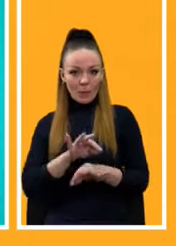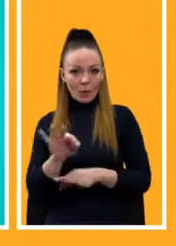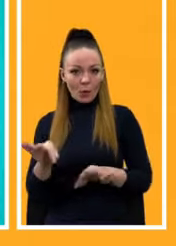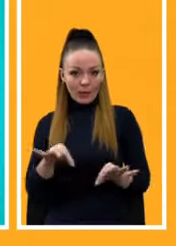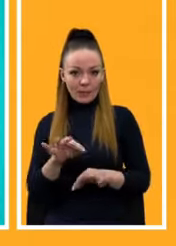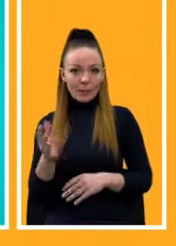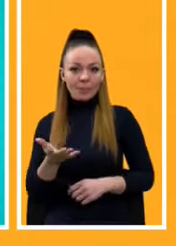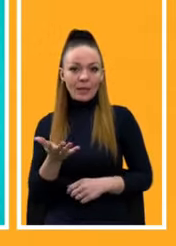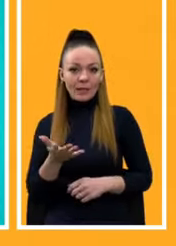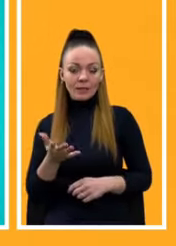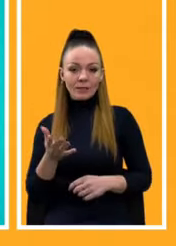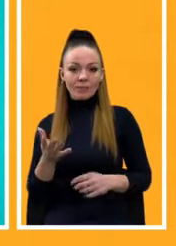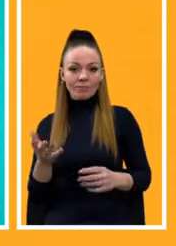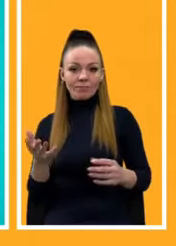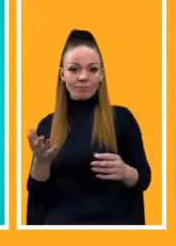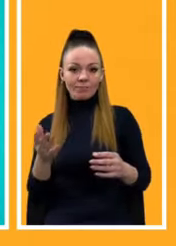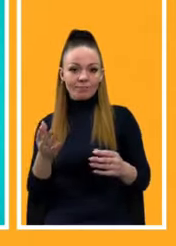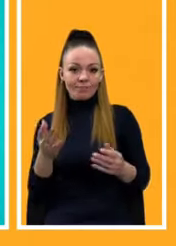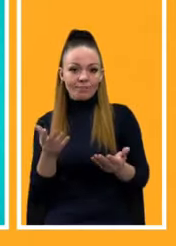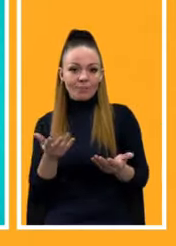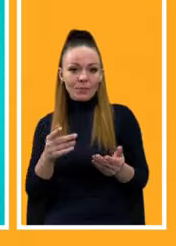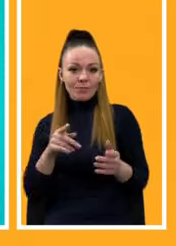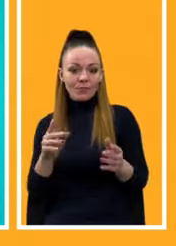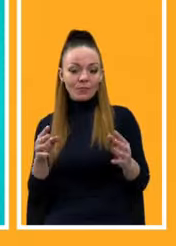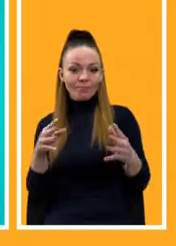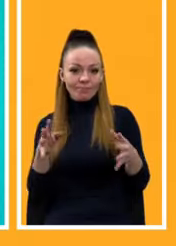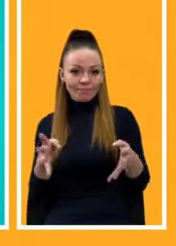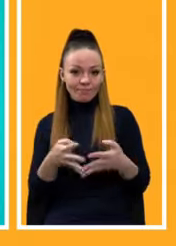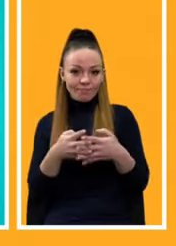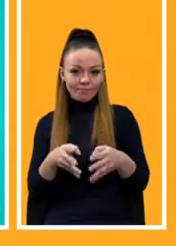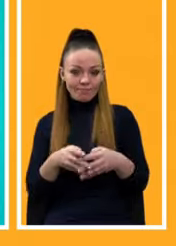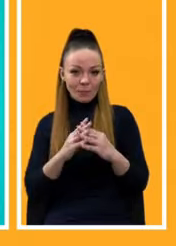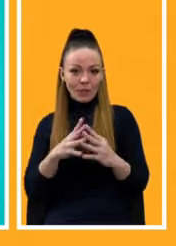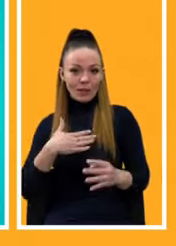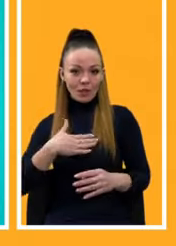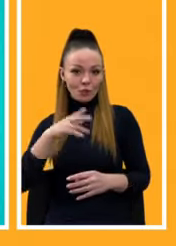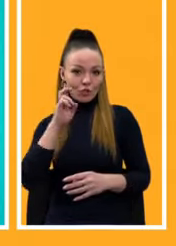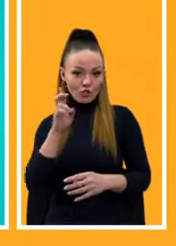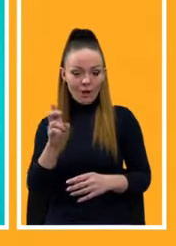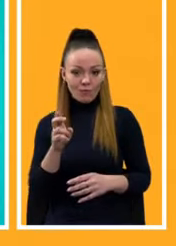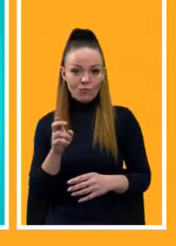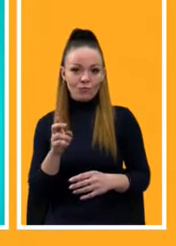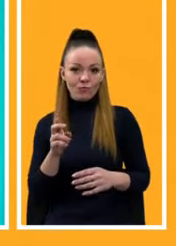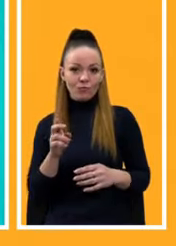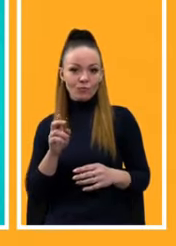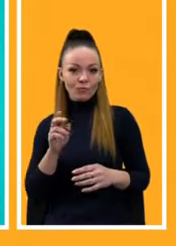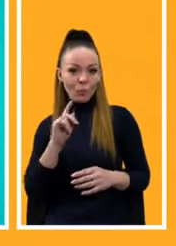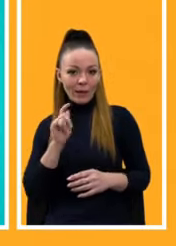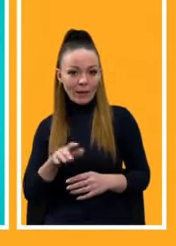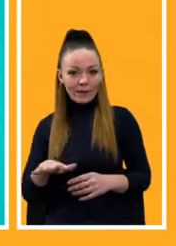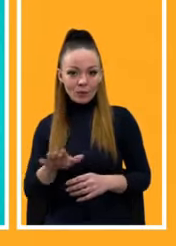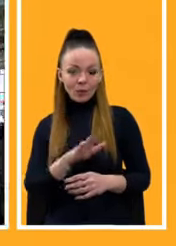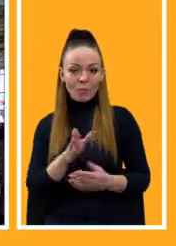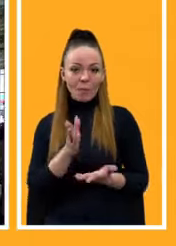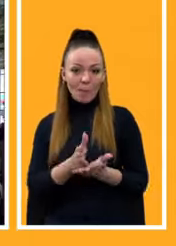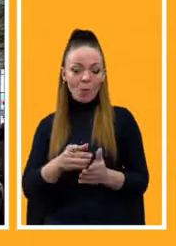зшивають нашу державу, Україну. Як метафорично зшивають, так і в прямому